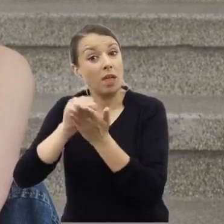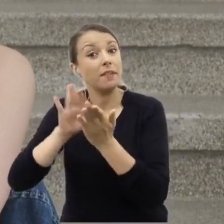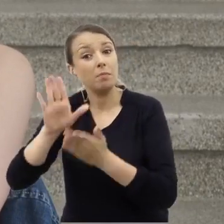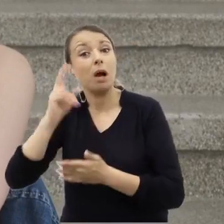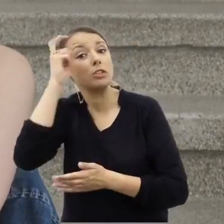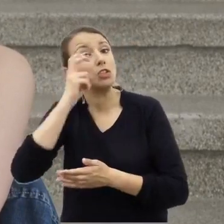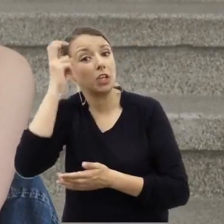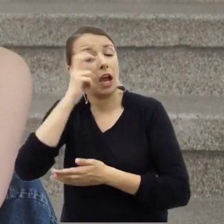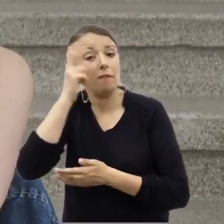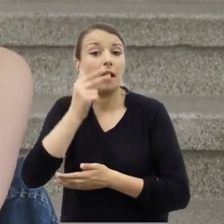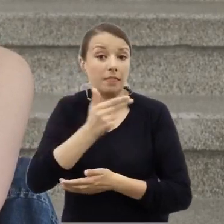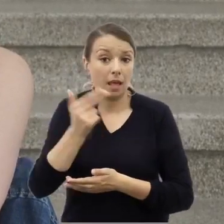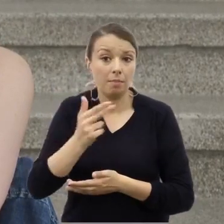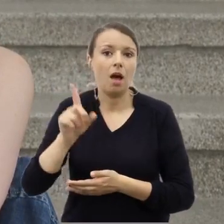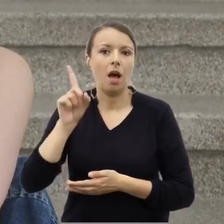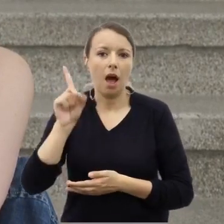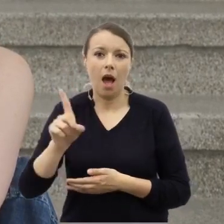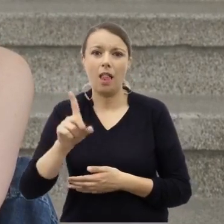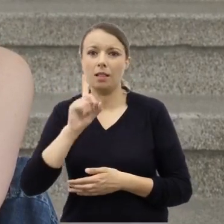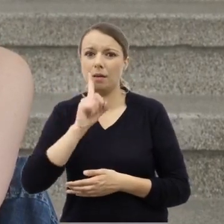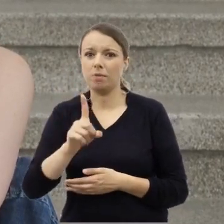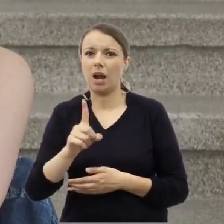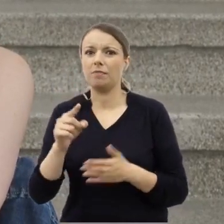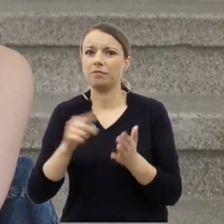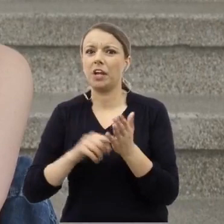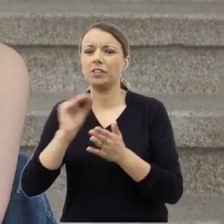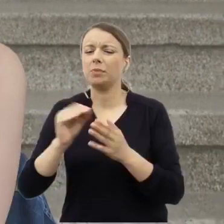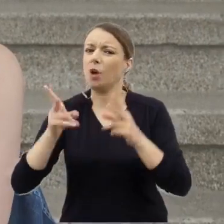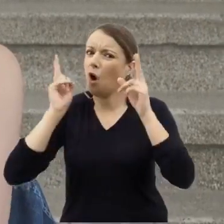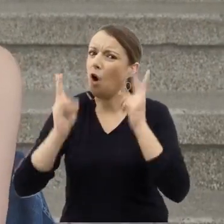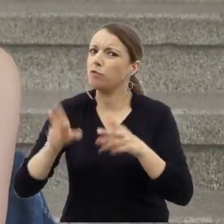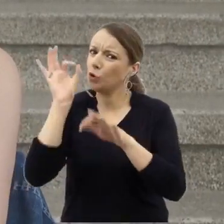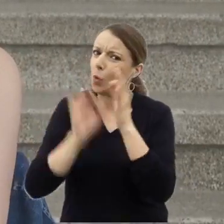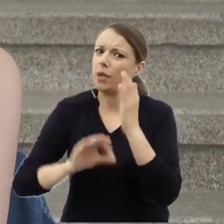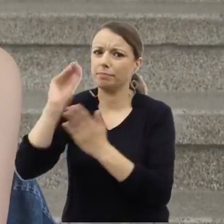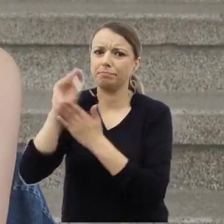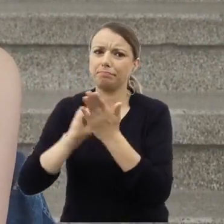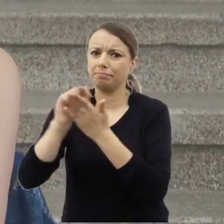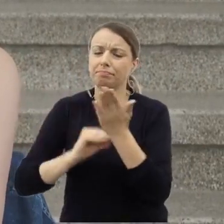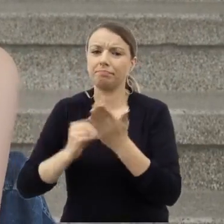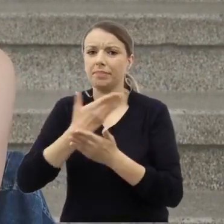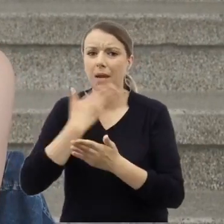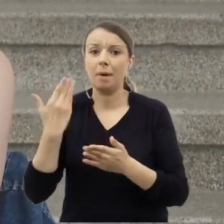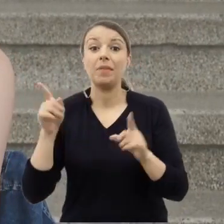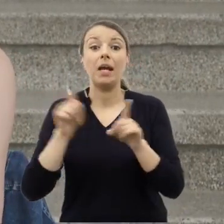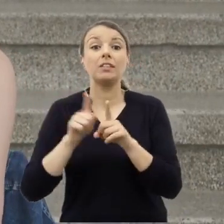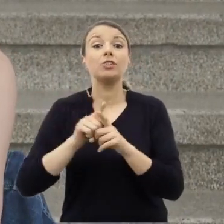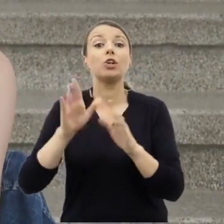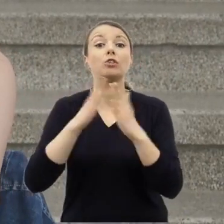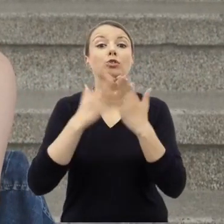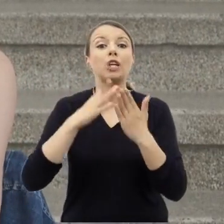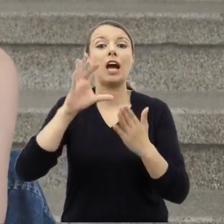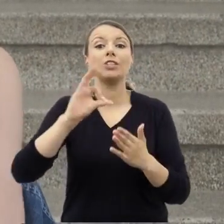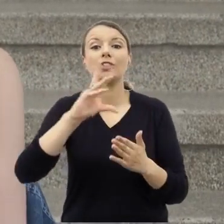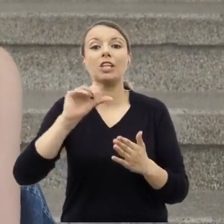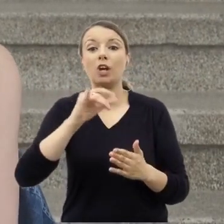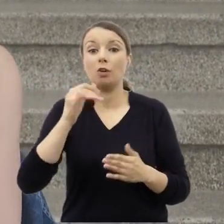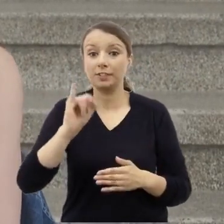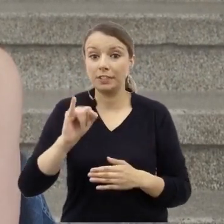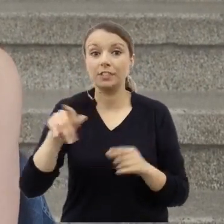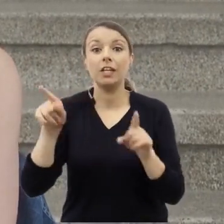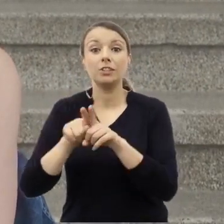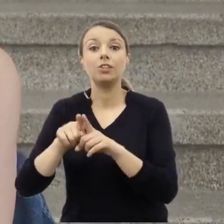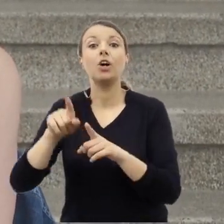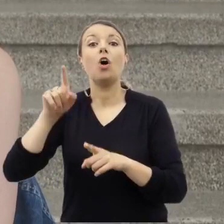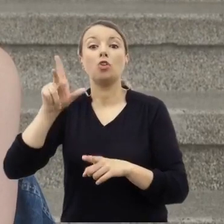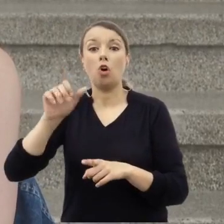one pozostawiają wiele do życzenia. Zarówno książka Śledzianowskiego, jak i Konkoleskiego jest omawiana